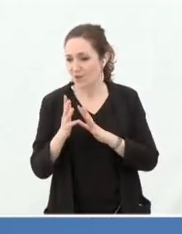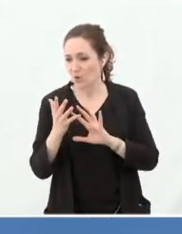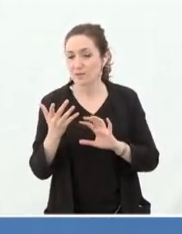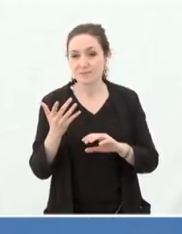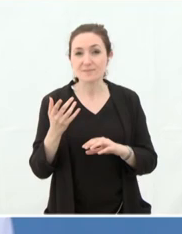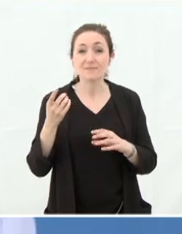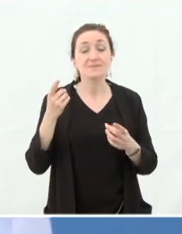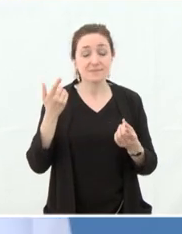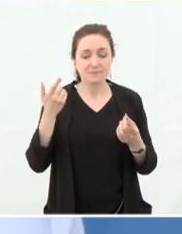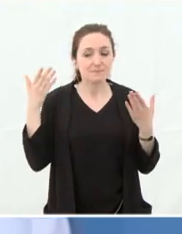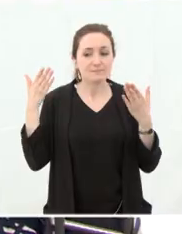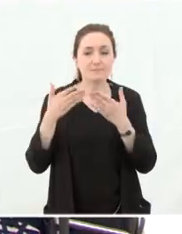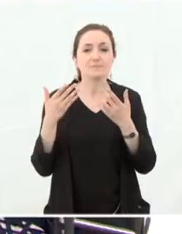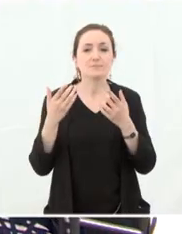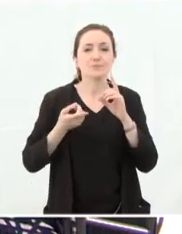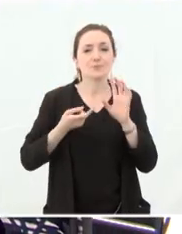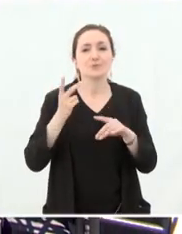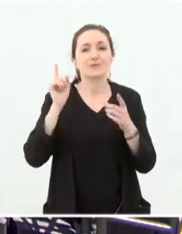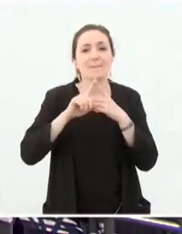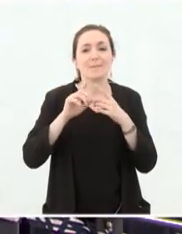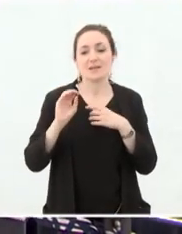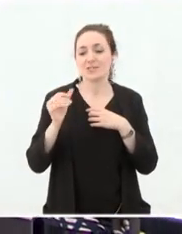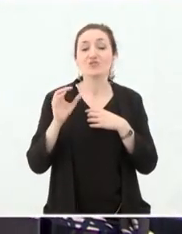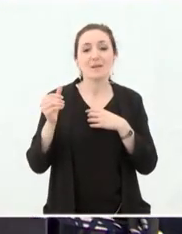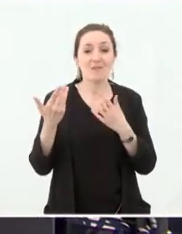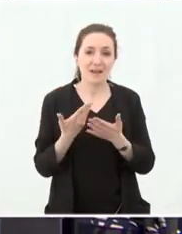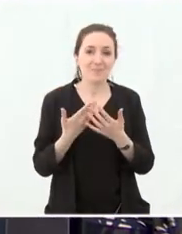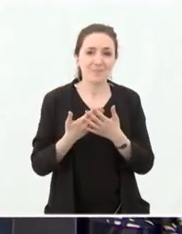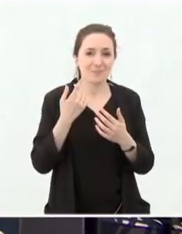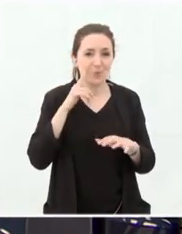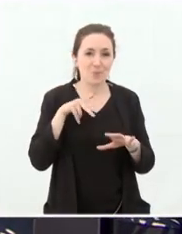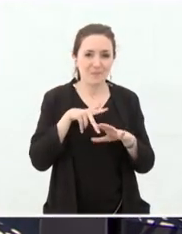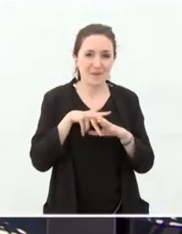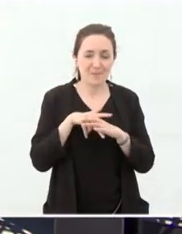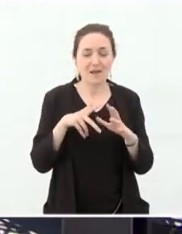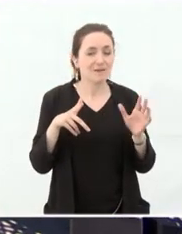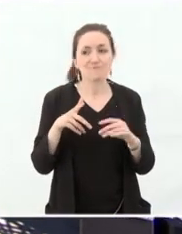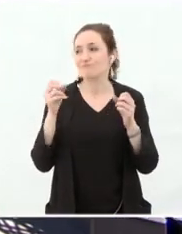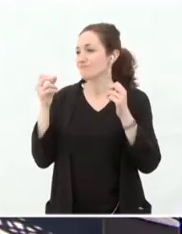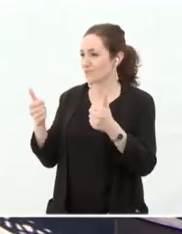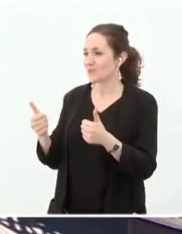seulement, mais en particulier sur la question de la digitalisation. Voilà, Boris, pour commencer. Un très, très grand merci, Yves. Merci. Merci.